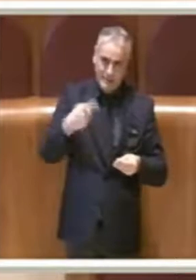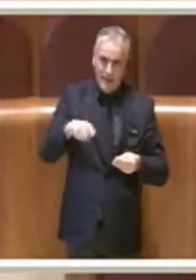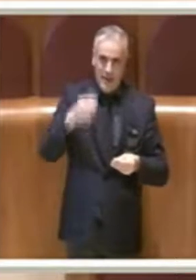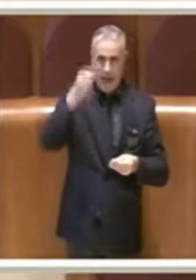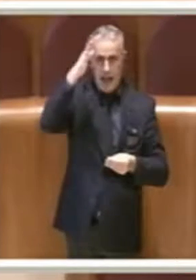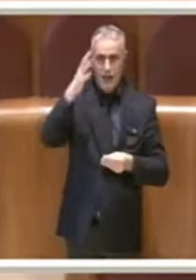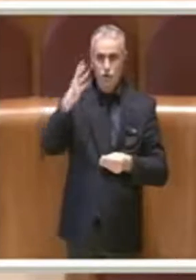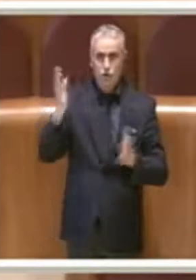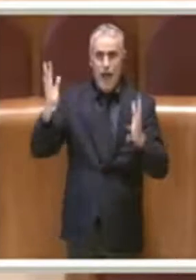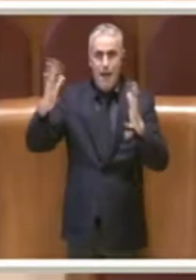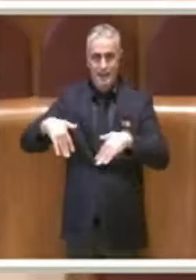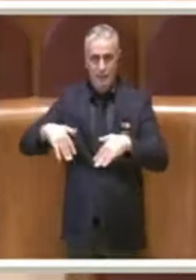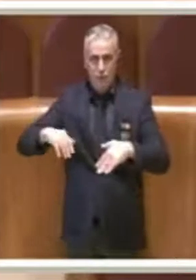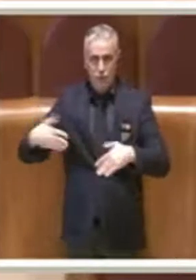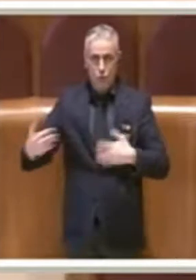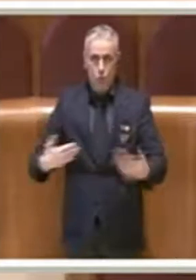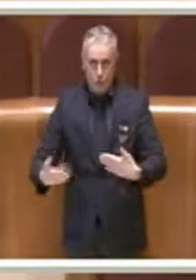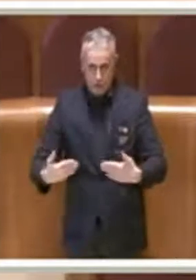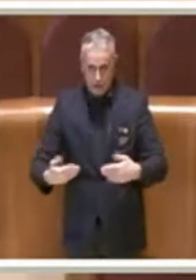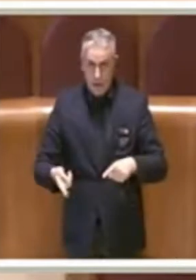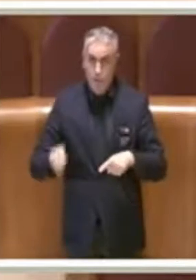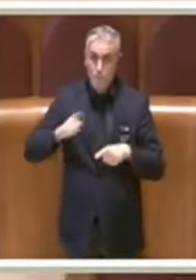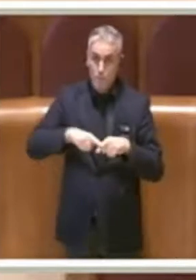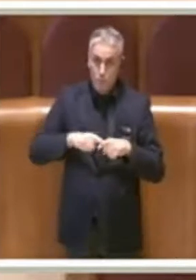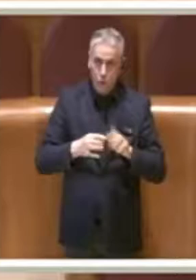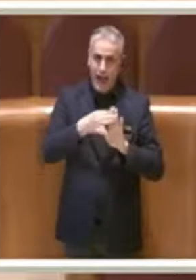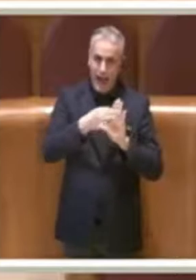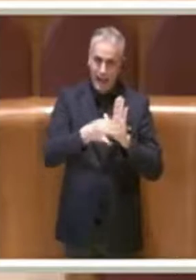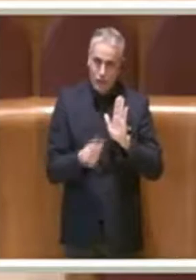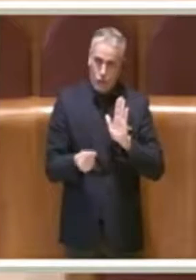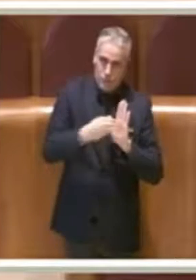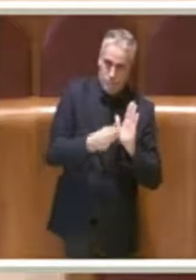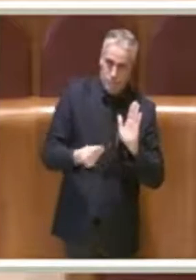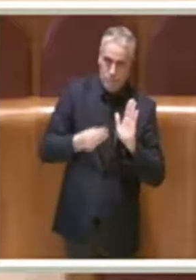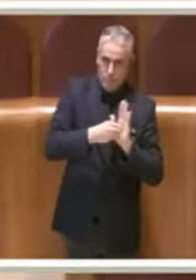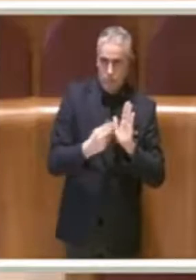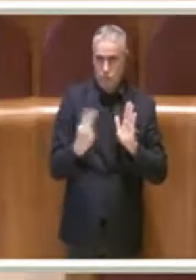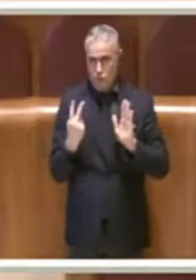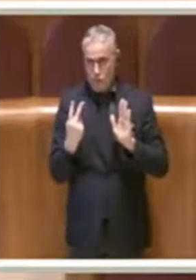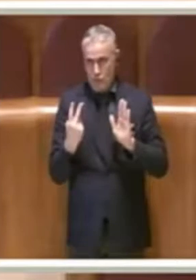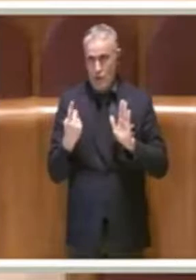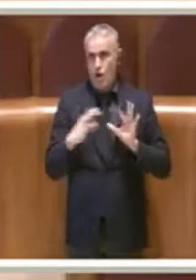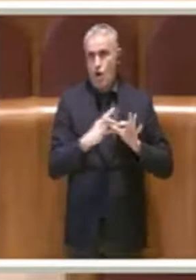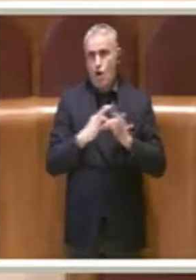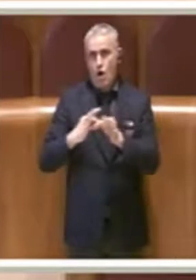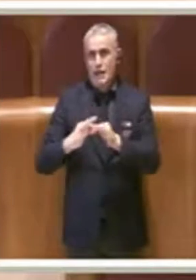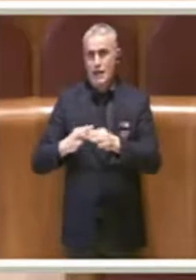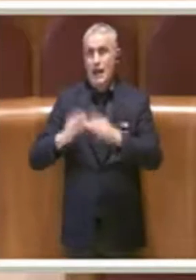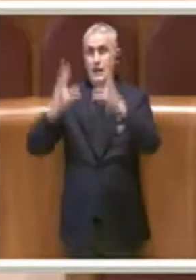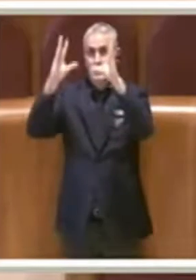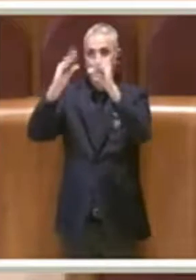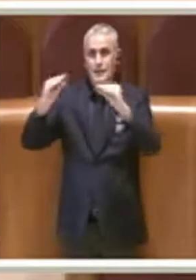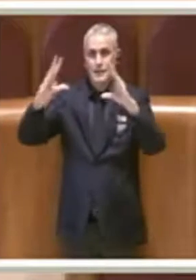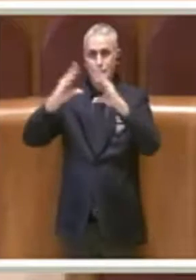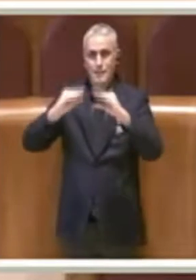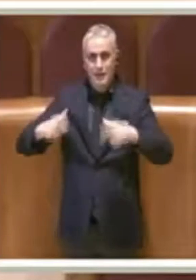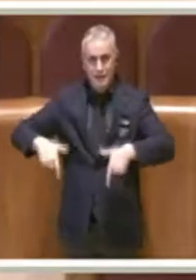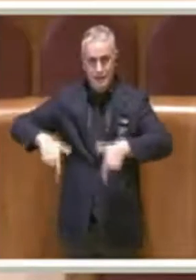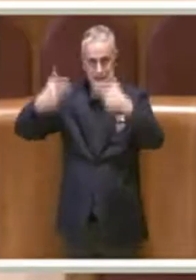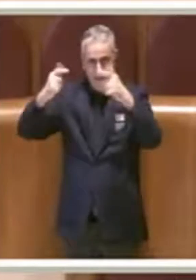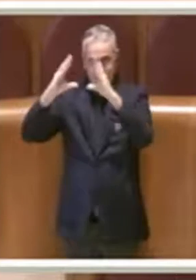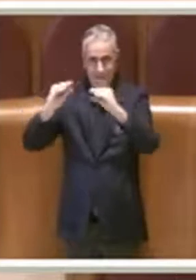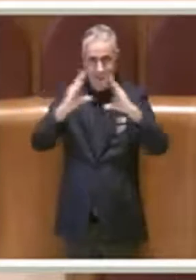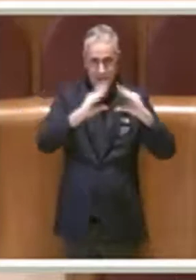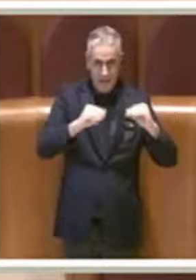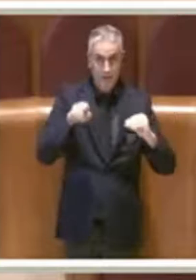abbiamo messo anche un paio di articoli sui pini che erano molto